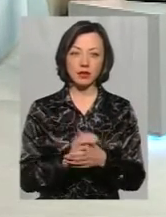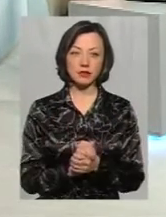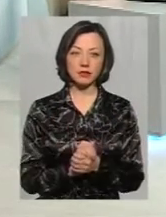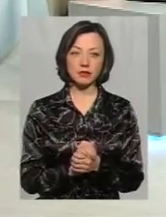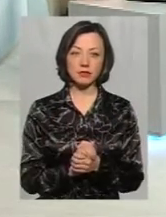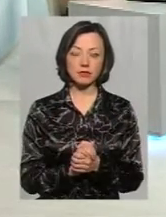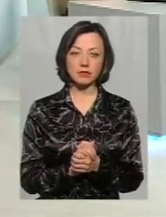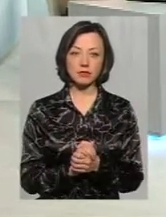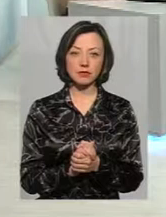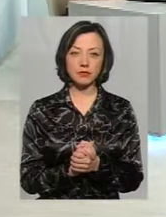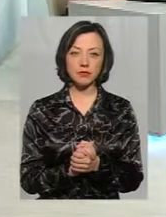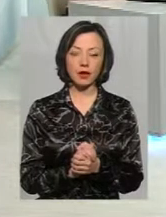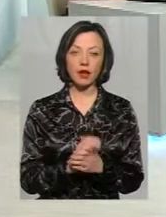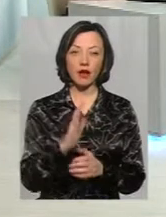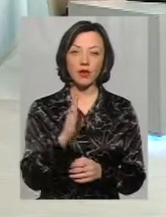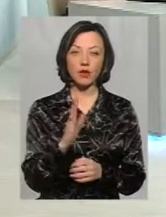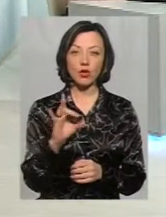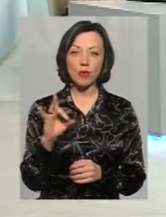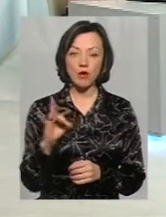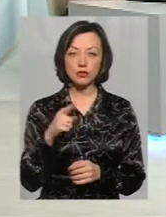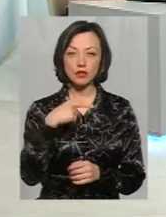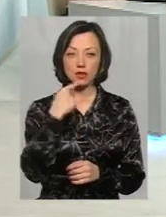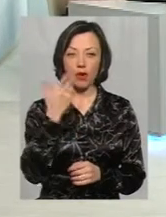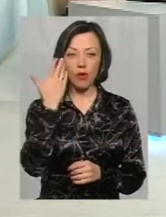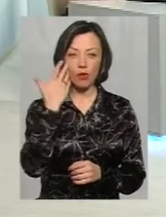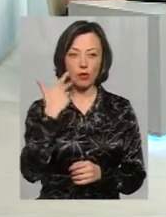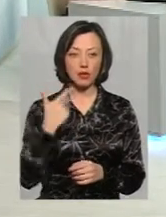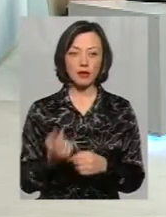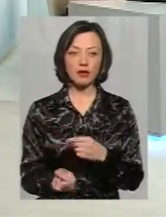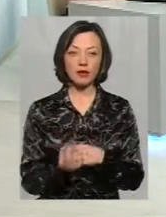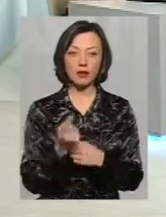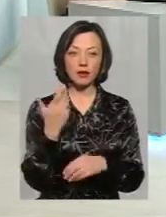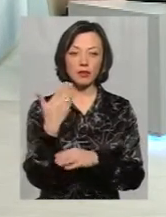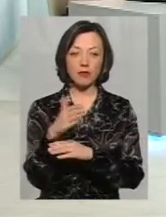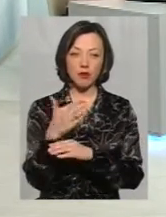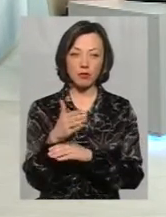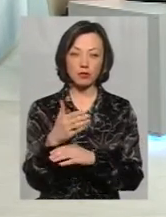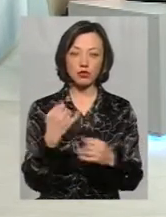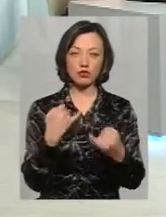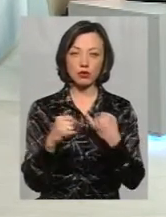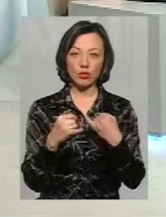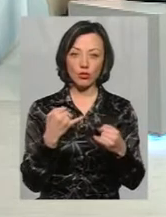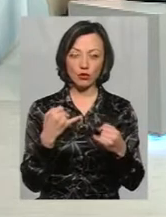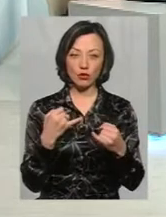Віктор Романович вже говорив, коли виник прапор, жовто